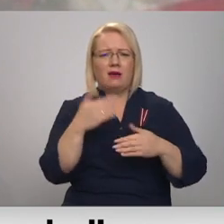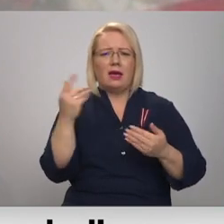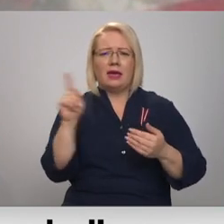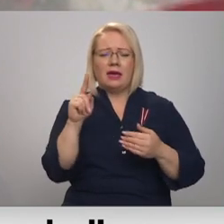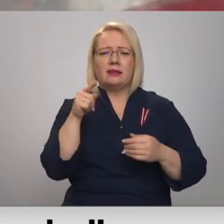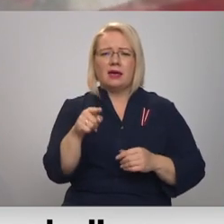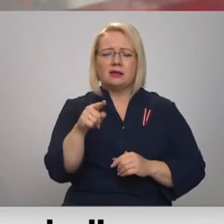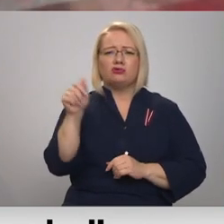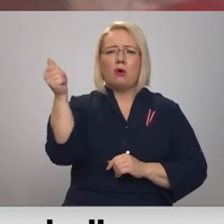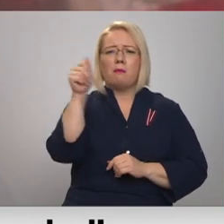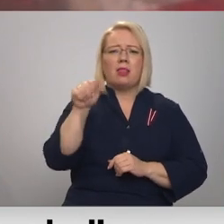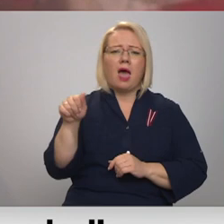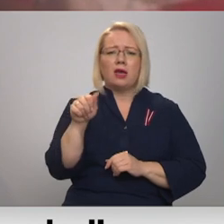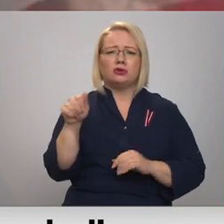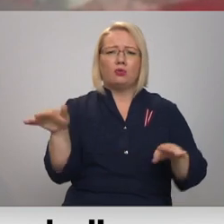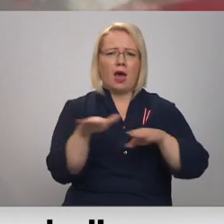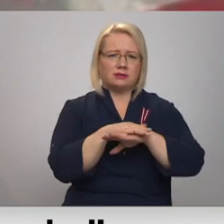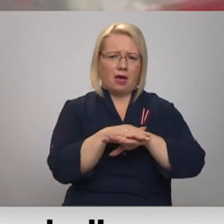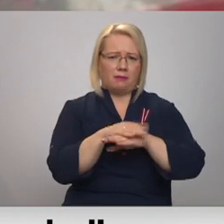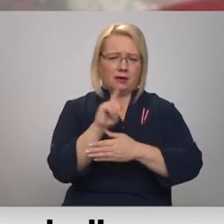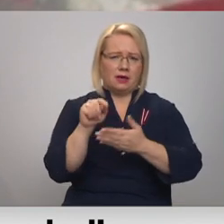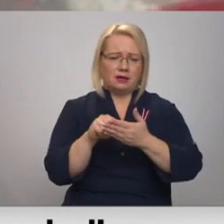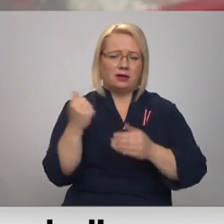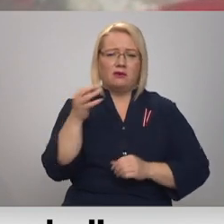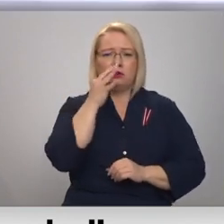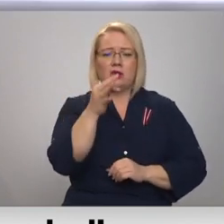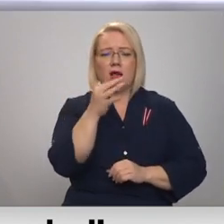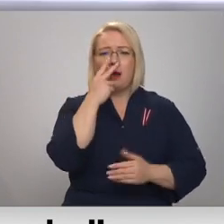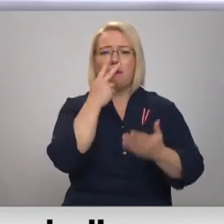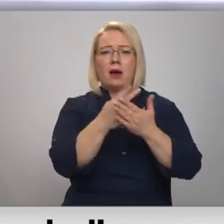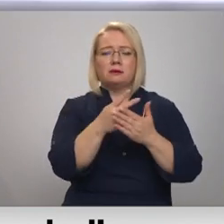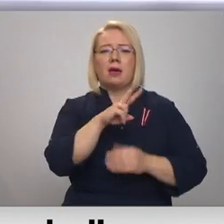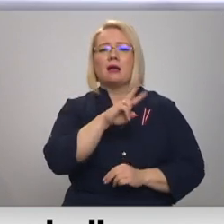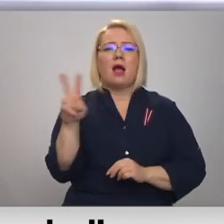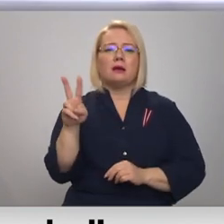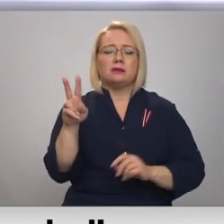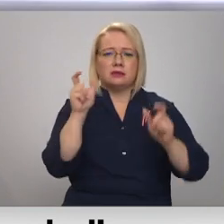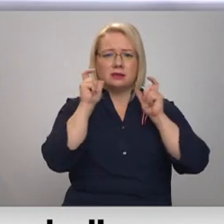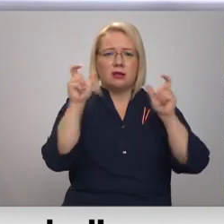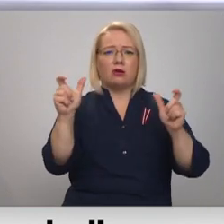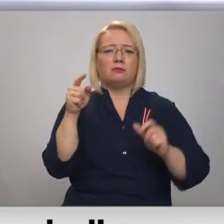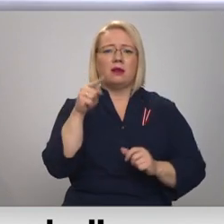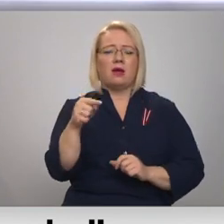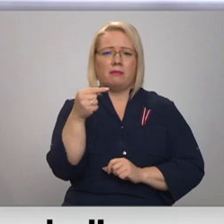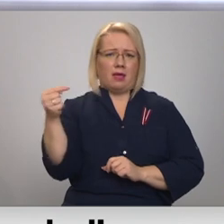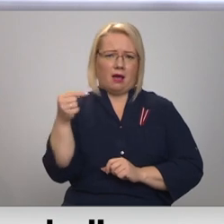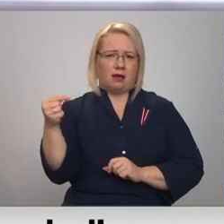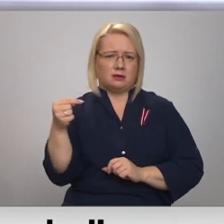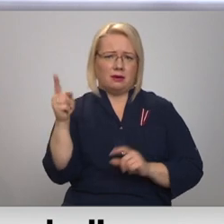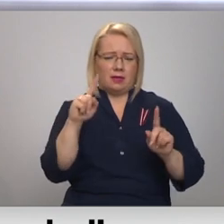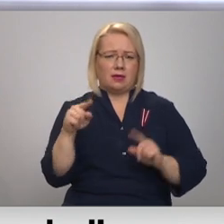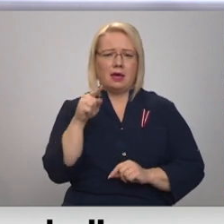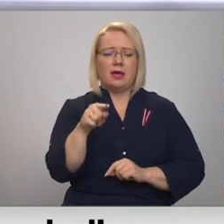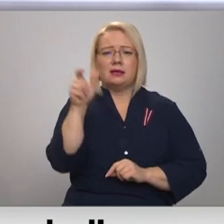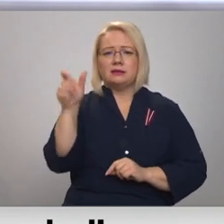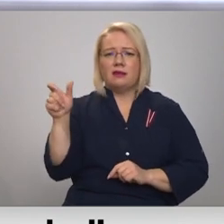aizlāpīs? Laiks vienkārši? Jā, paskatīsimies, kas tā skaļas sauc par šīm negācijām. Tie ir